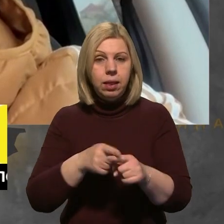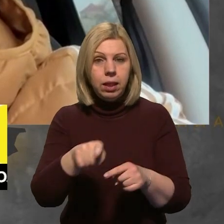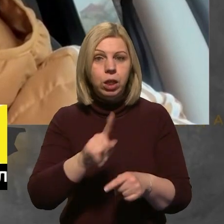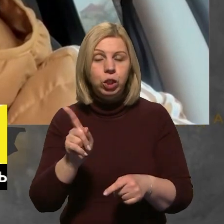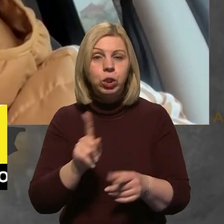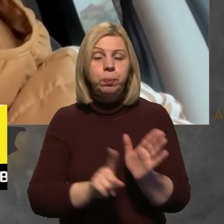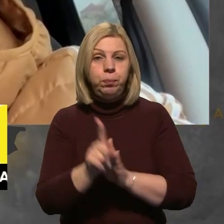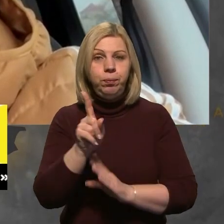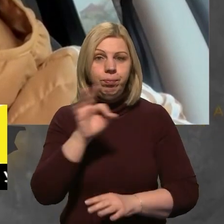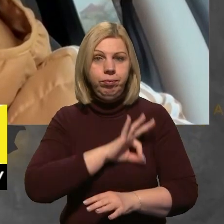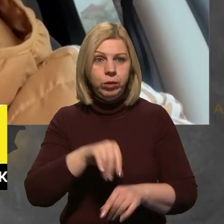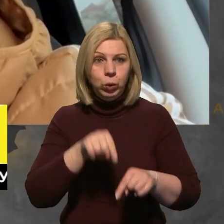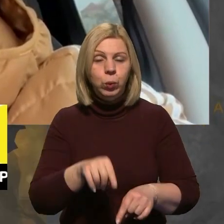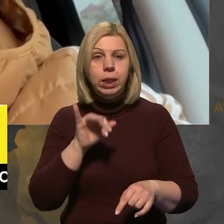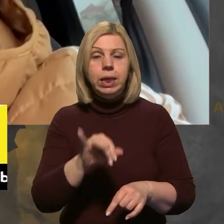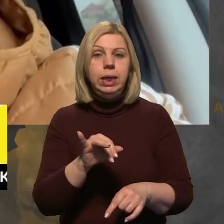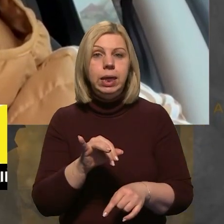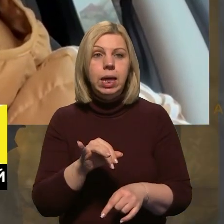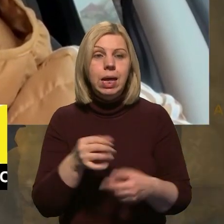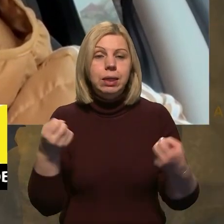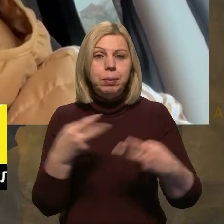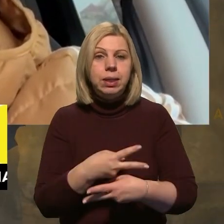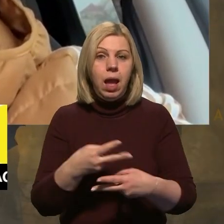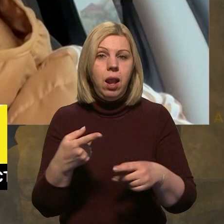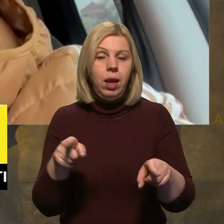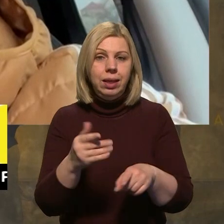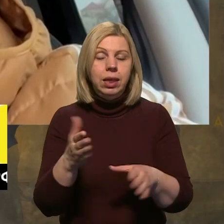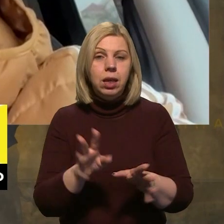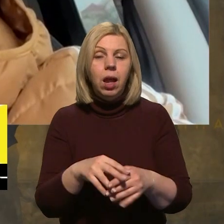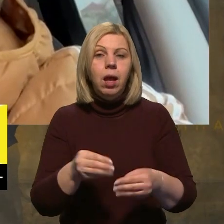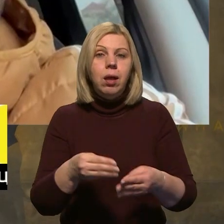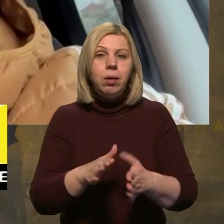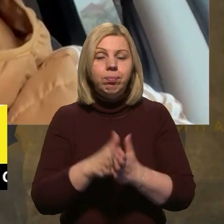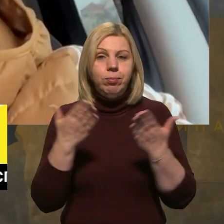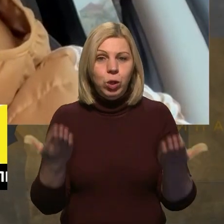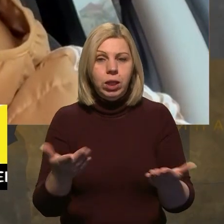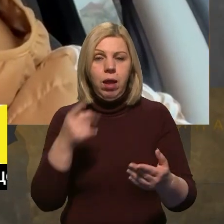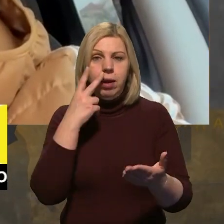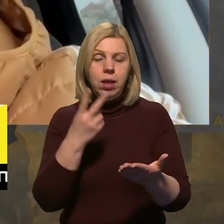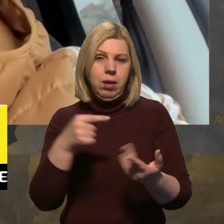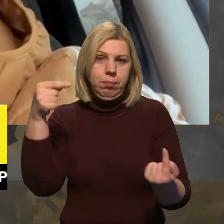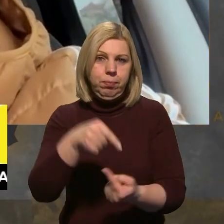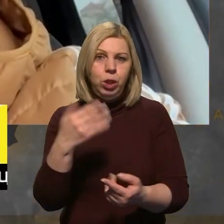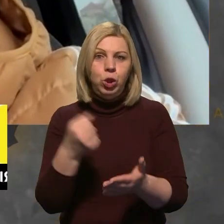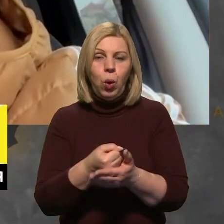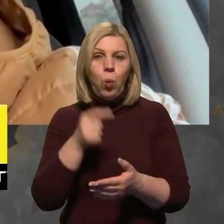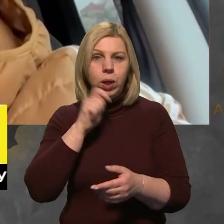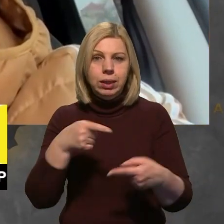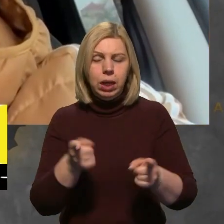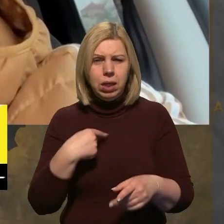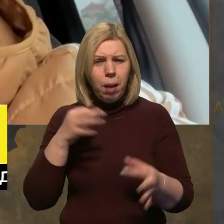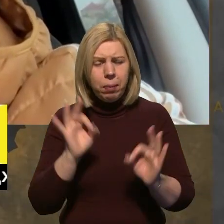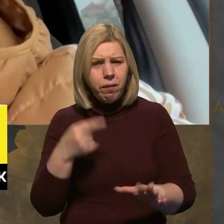її почати використовувати. І спеціальним чином її розгортали і налаштовували до українських реалій. Чи правильно